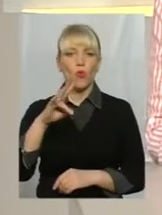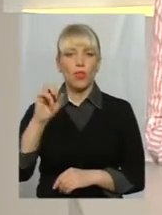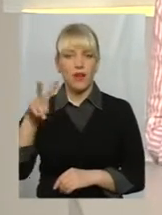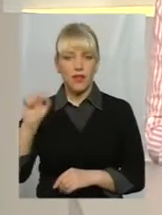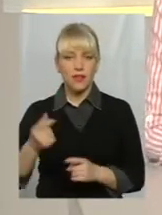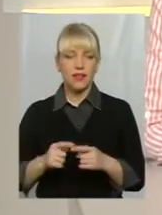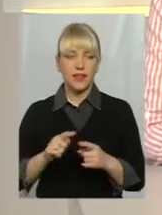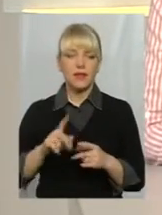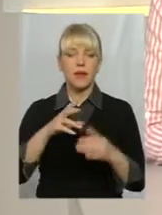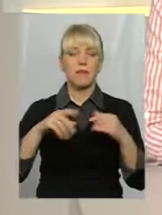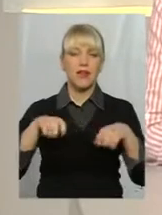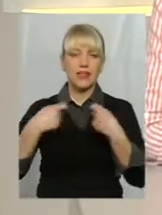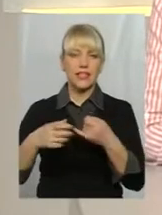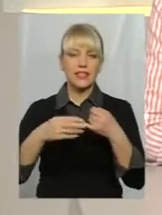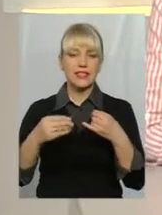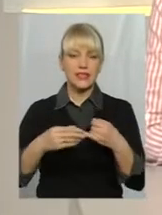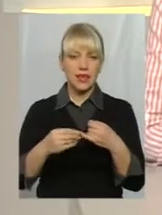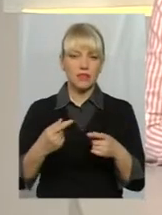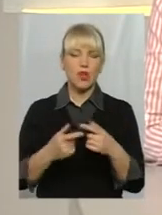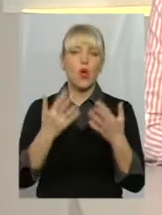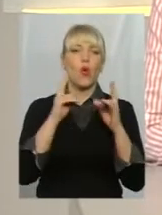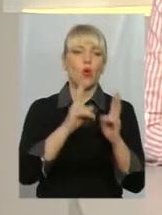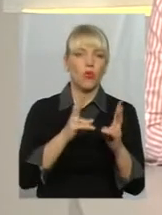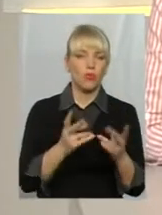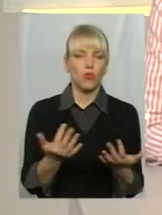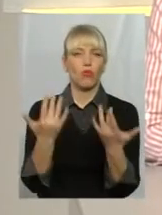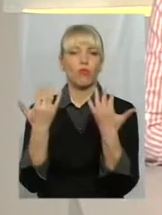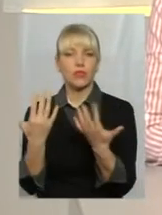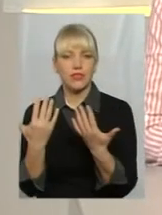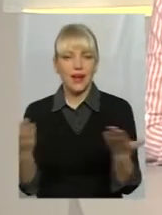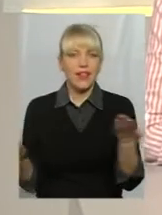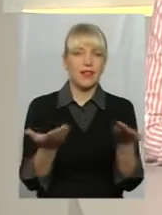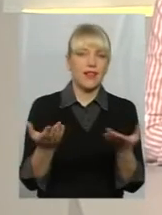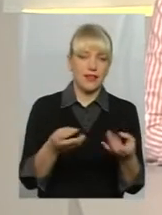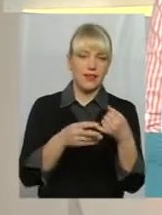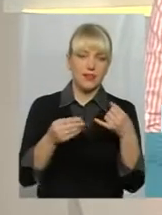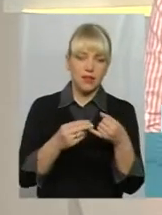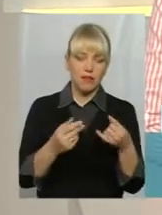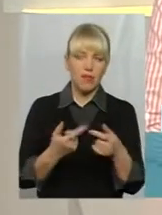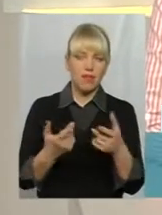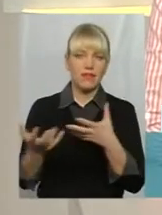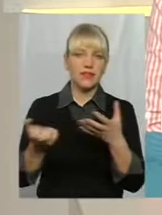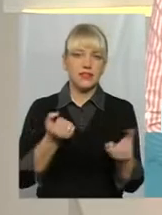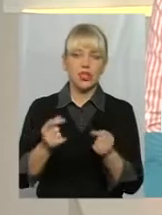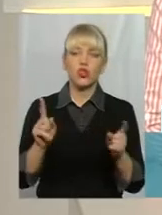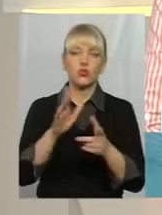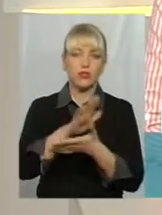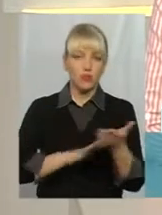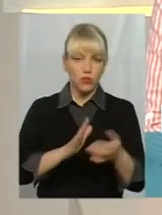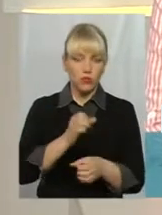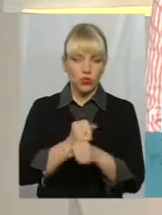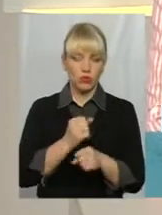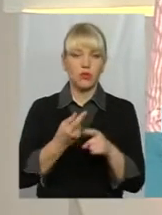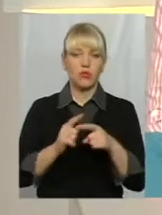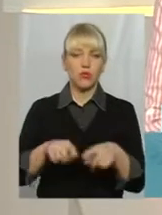межами населених пунктів. Кому? Поскільки? І якої землі дістається? І що вони робитимуть з нею далі? Про це нині у